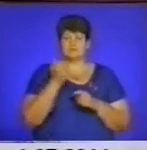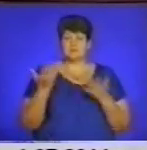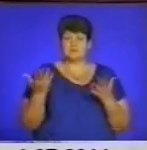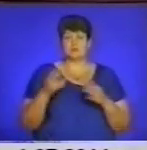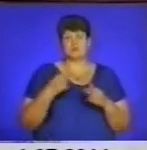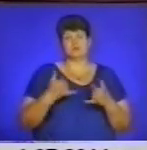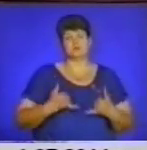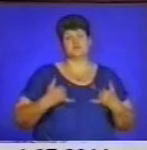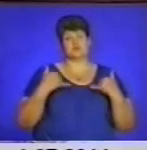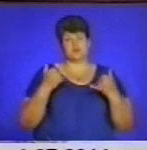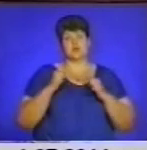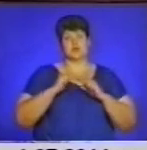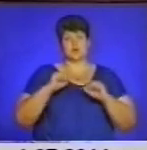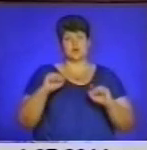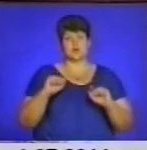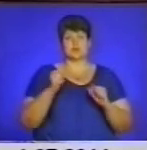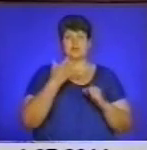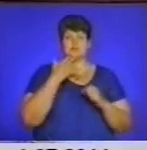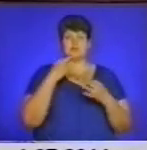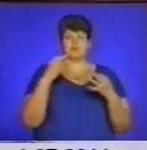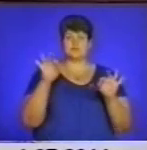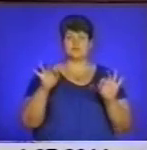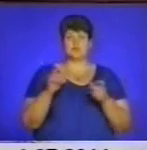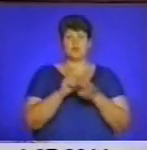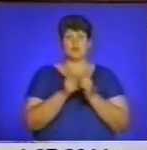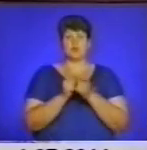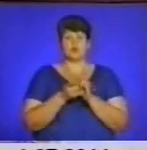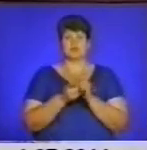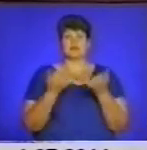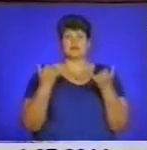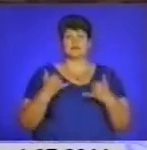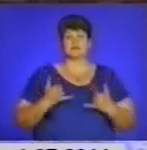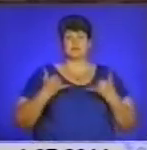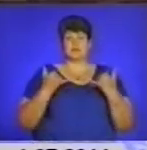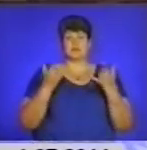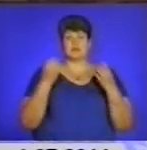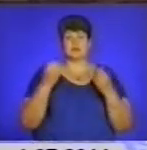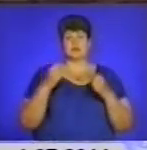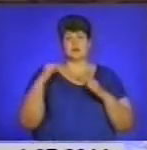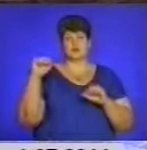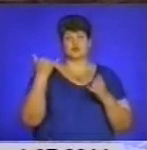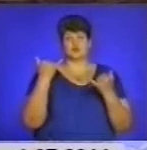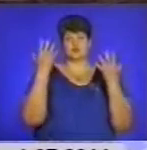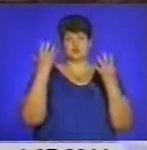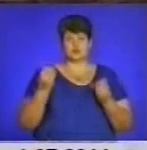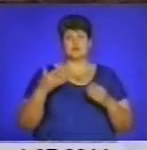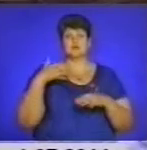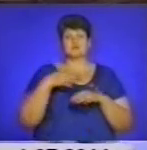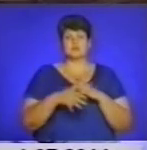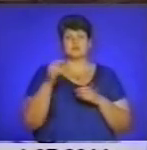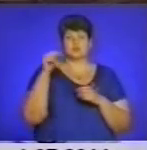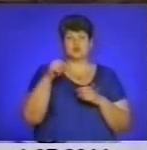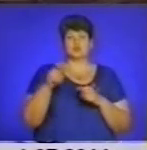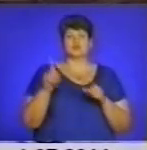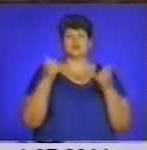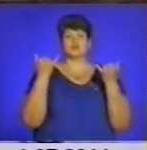увагу на вшануванні героїв національної визволеної боротьби, на вшануванні героїв сьогоднішнього дня. Ми знаходжись тут на Лисоні, розуміємо, що в теперішніх